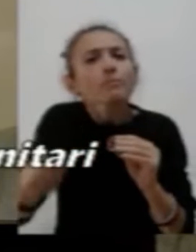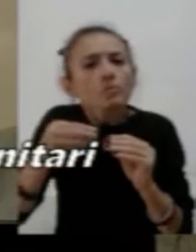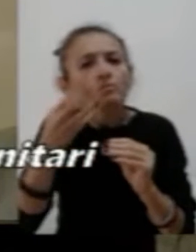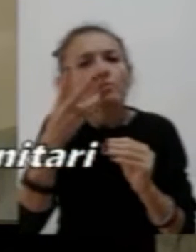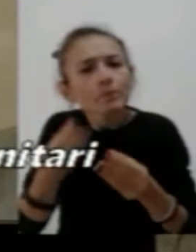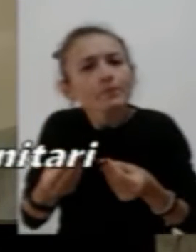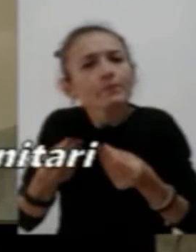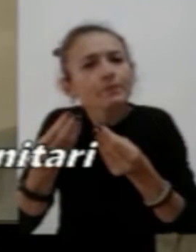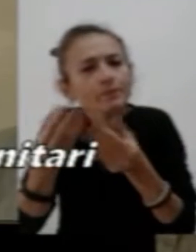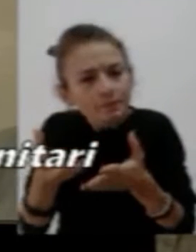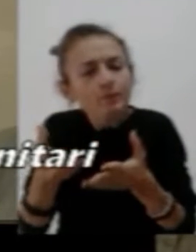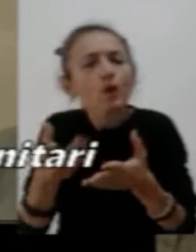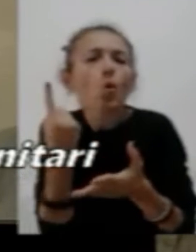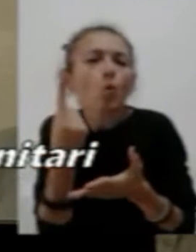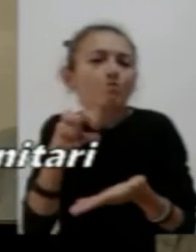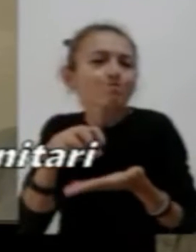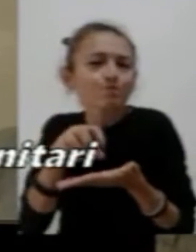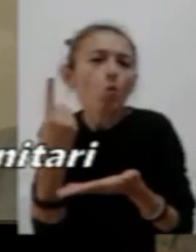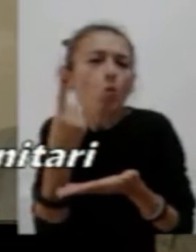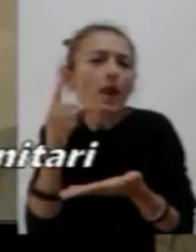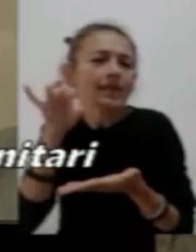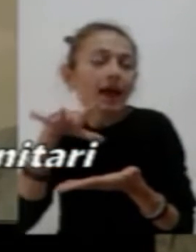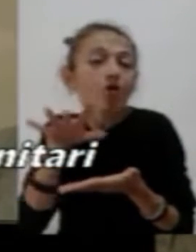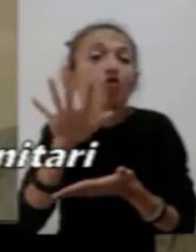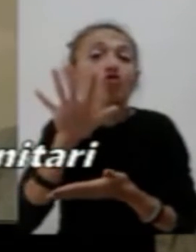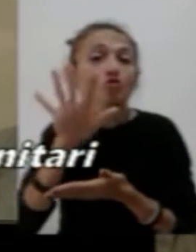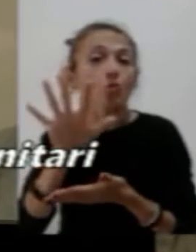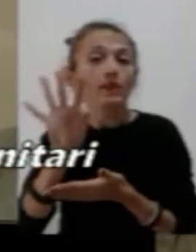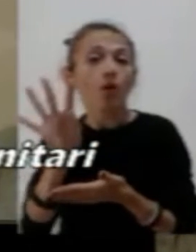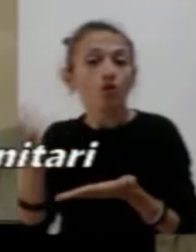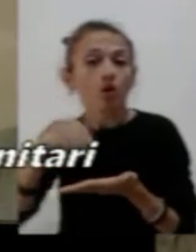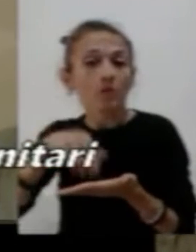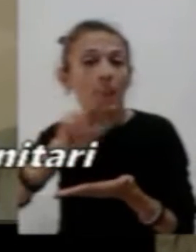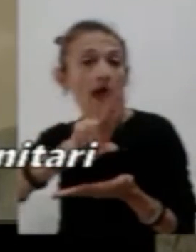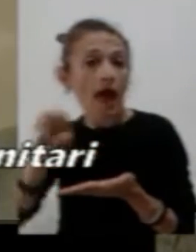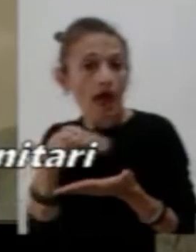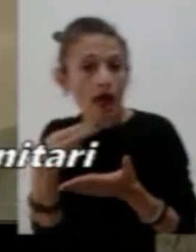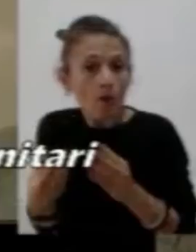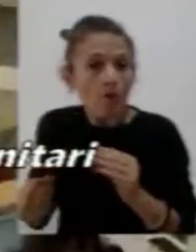54 mila euro. Pertanto la mozione in questione è stata assolta.